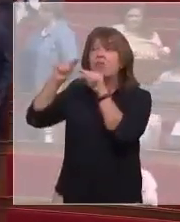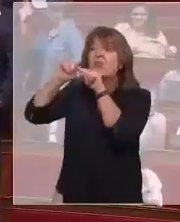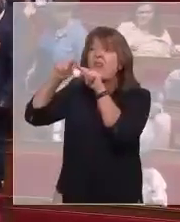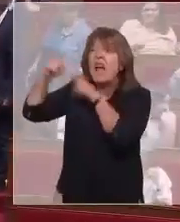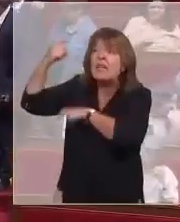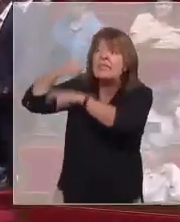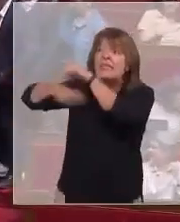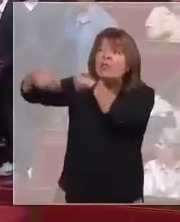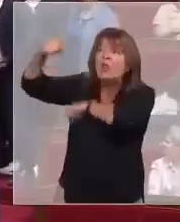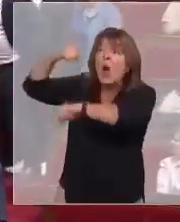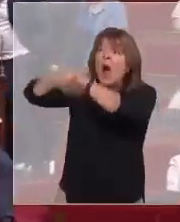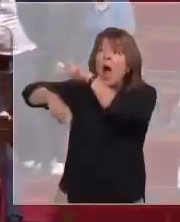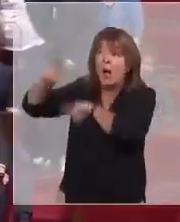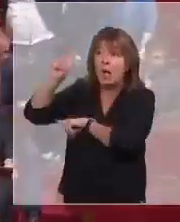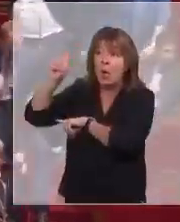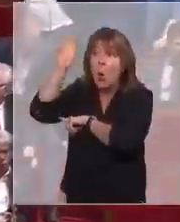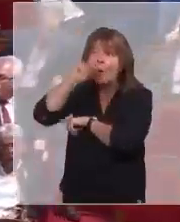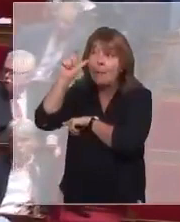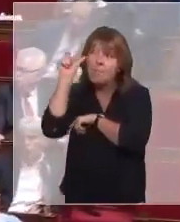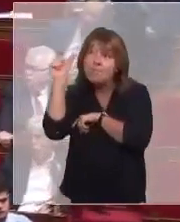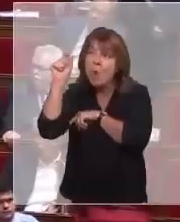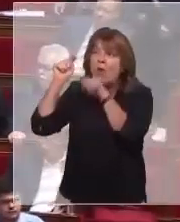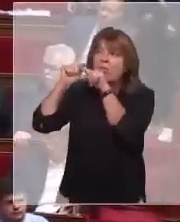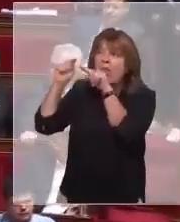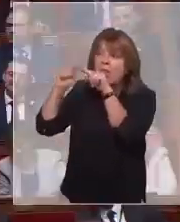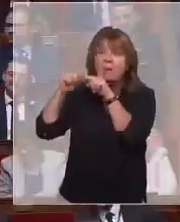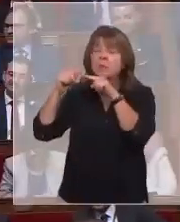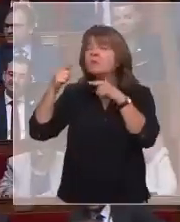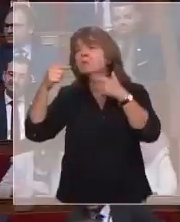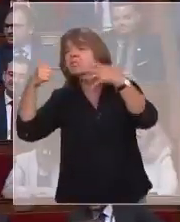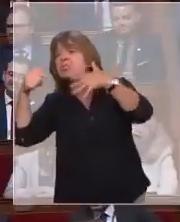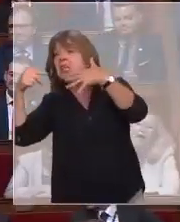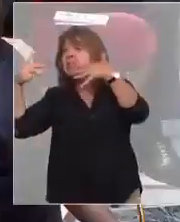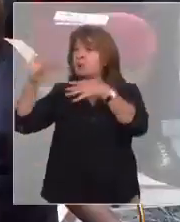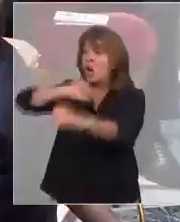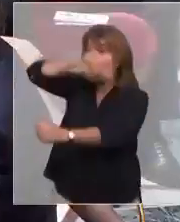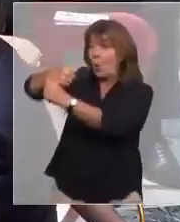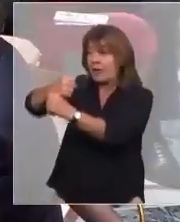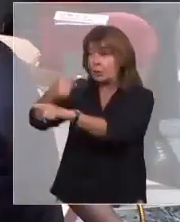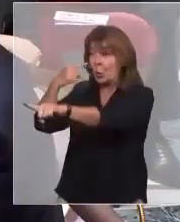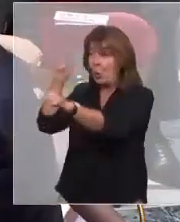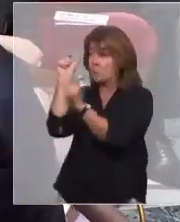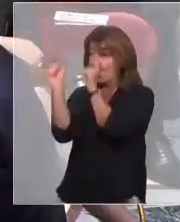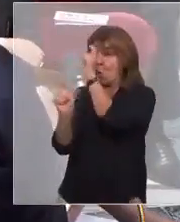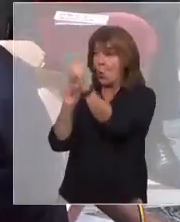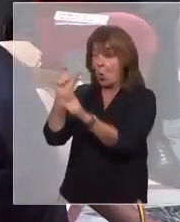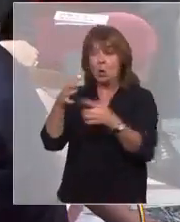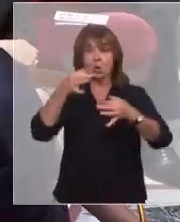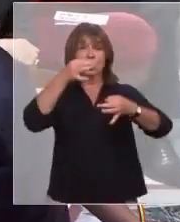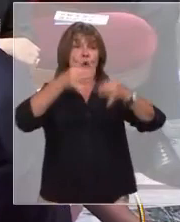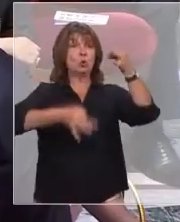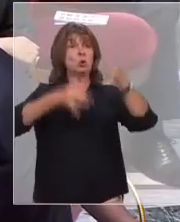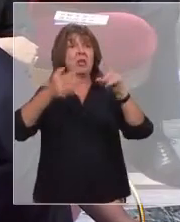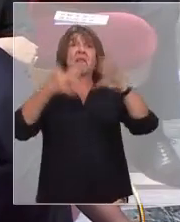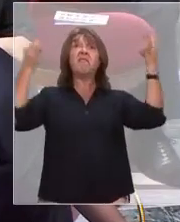de l'histoire du père fondateur. — 17 ou 18 condamnations. Mais il est vrai que la justice est